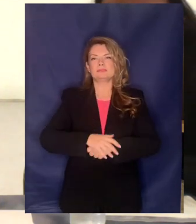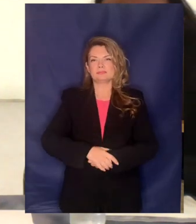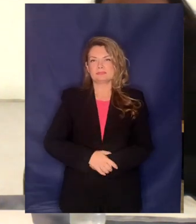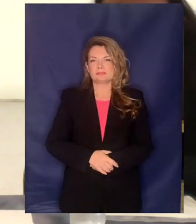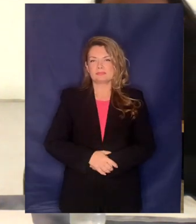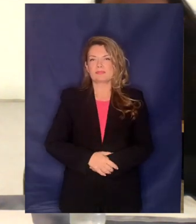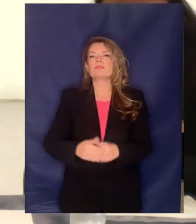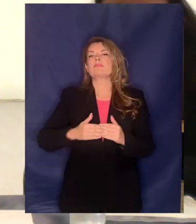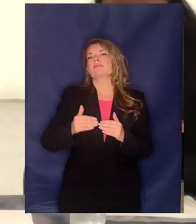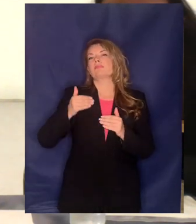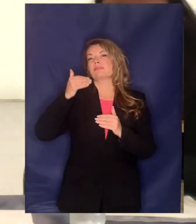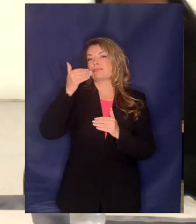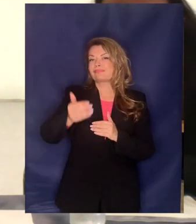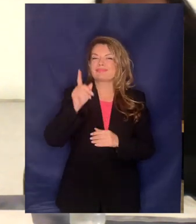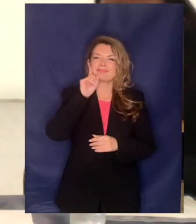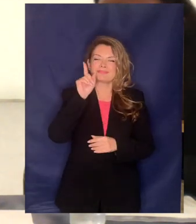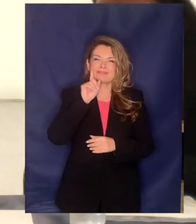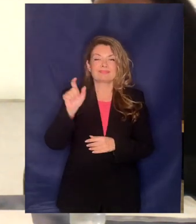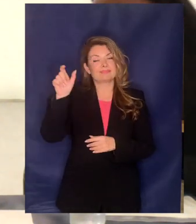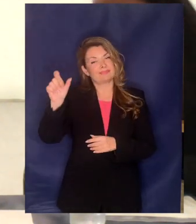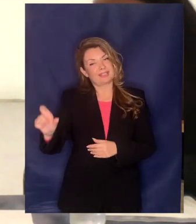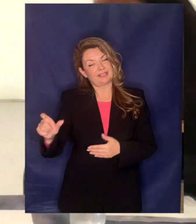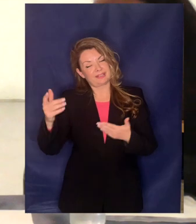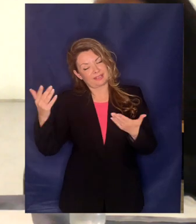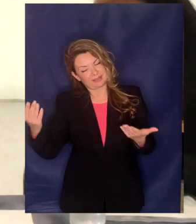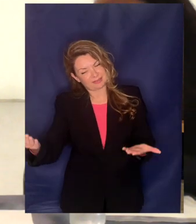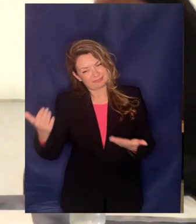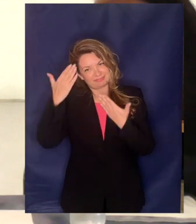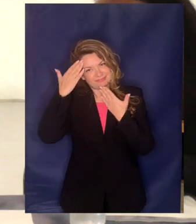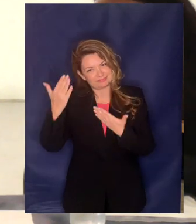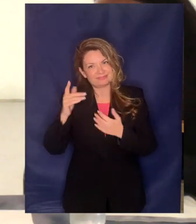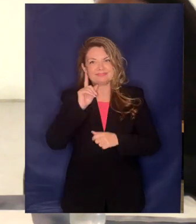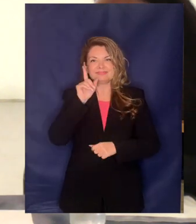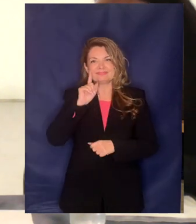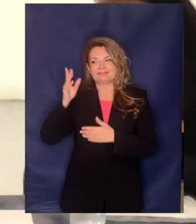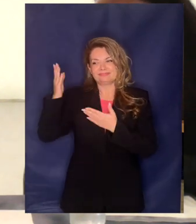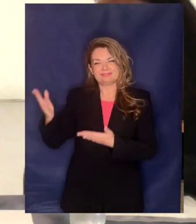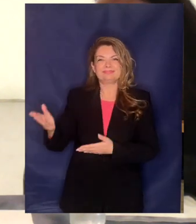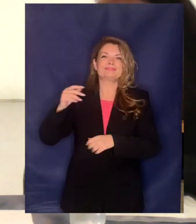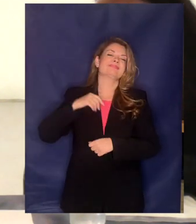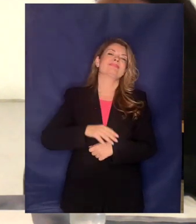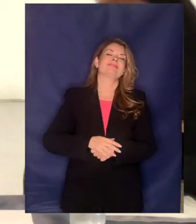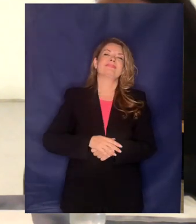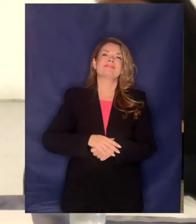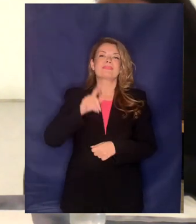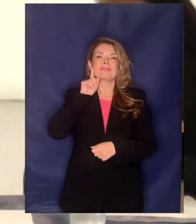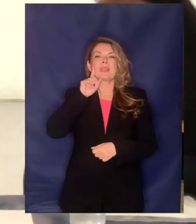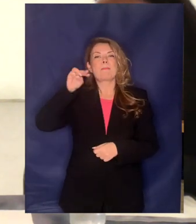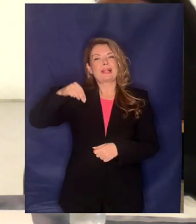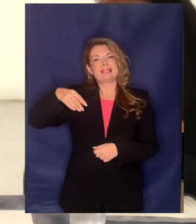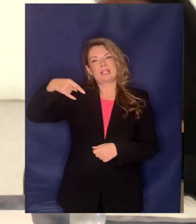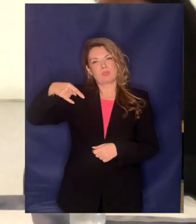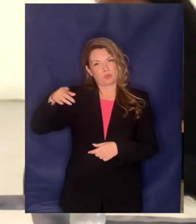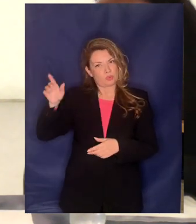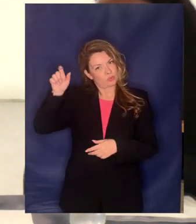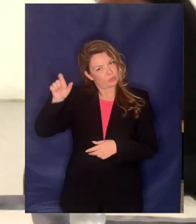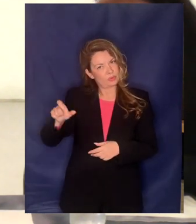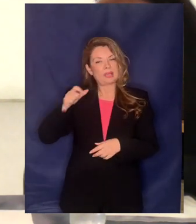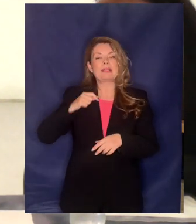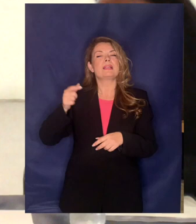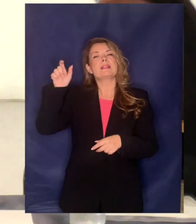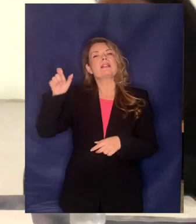μετά θα είναι η κυρία της Παρέας η Ματίνα Επούλου που θα μας βάλει σε κάποια